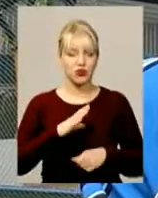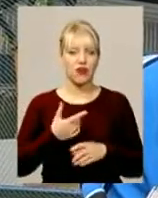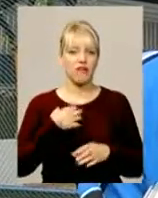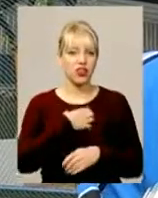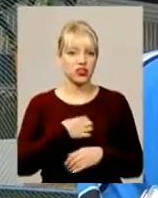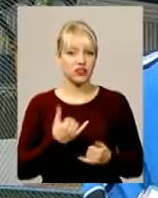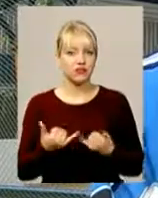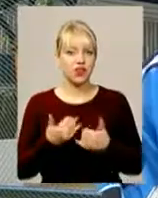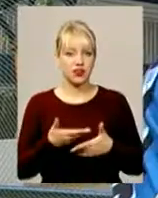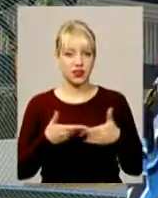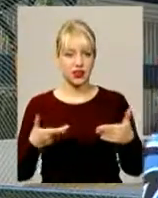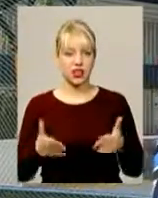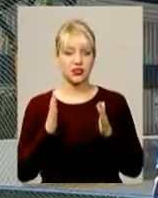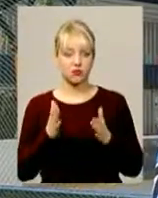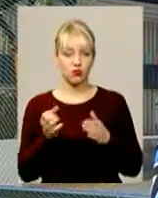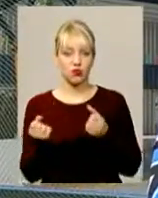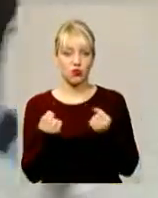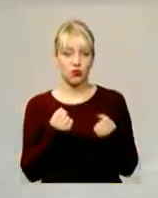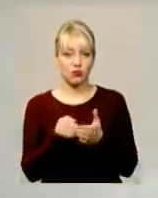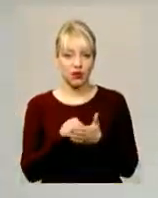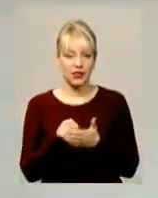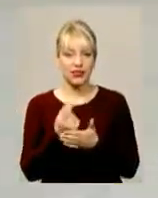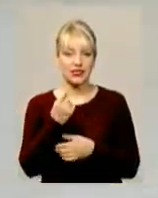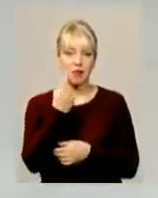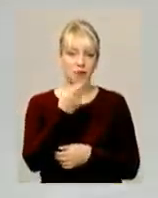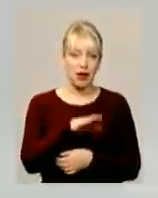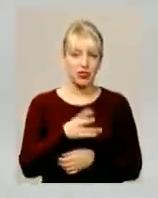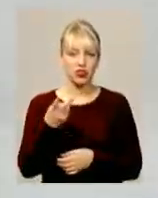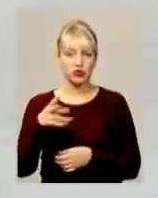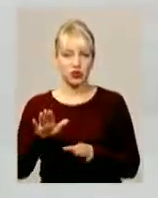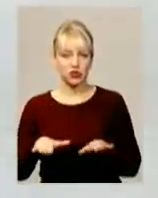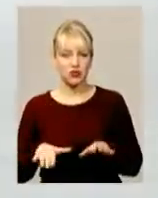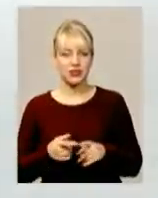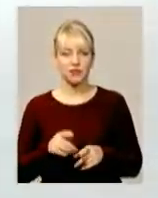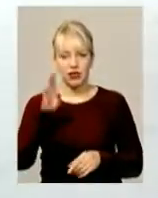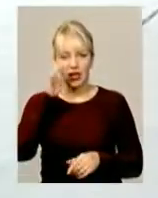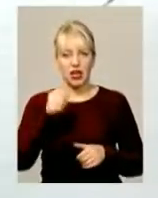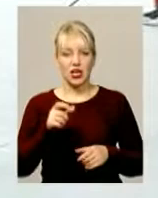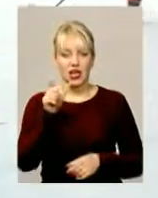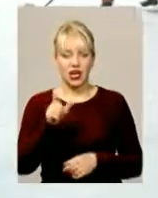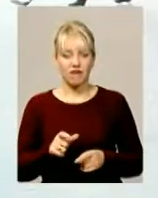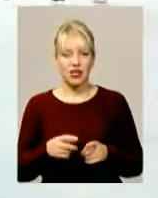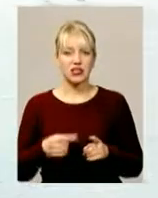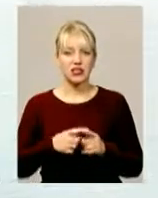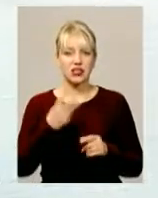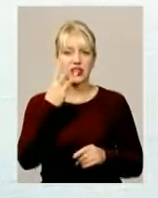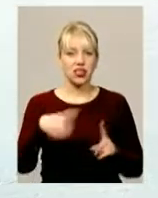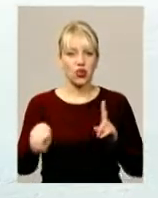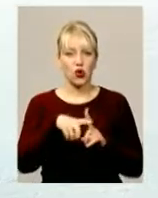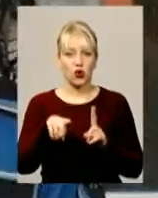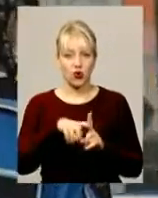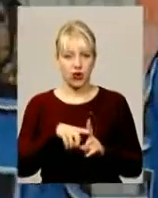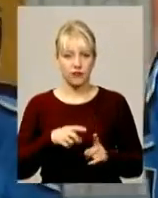нас. Будемо битися за перше-друге місце. Гравець Хмельницького легіону Артем Костюк – автор трьох голів у матчі з тернопільськими